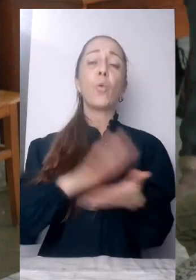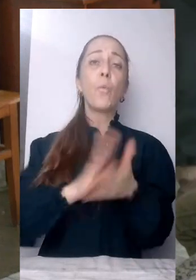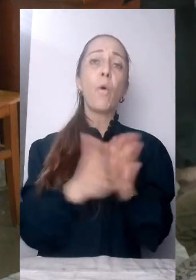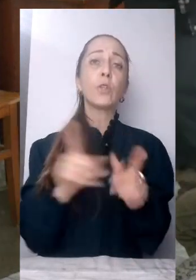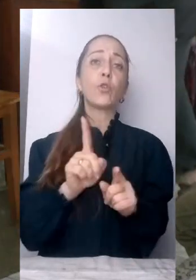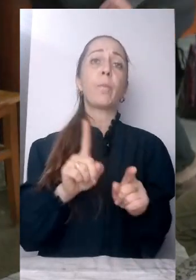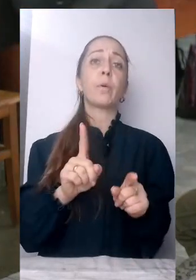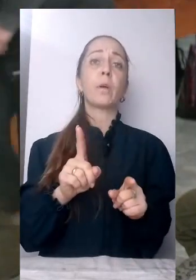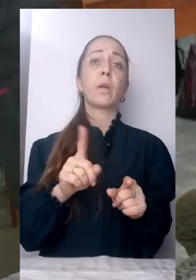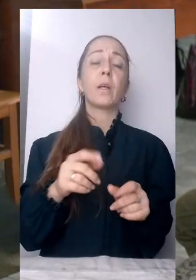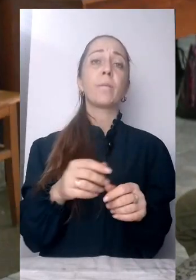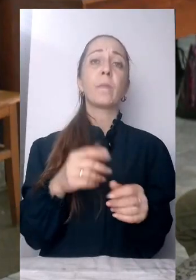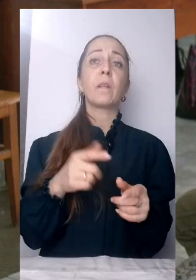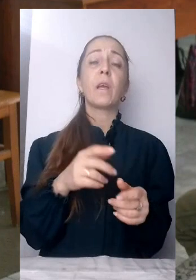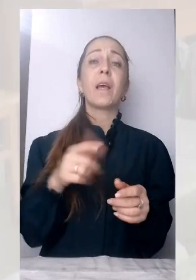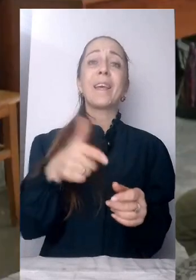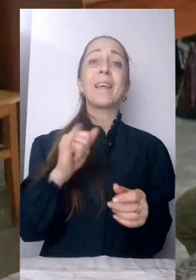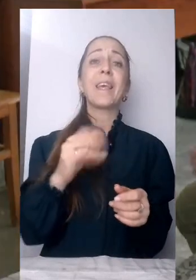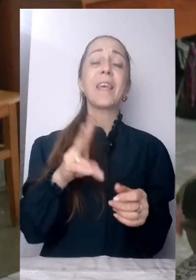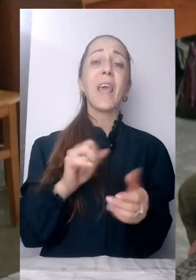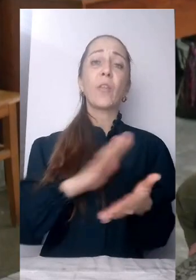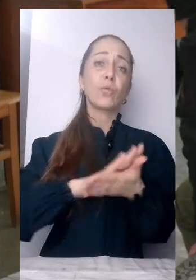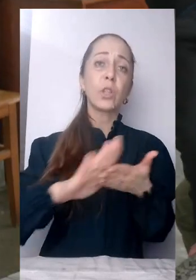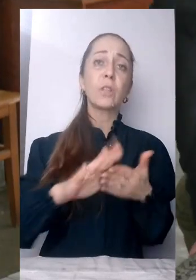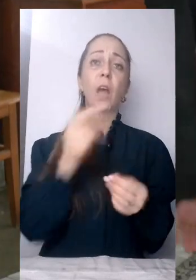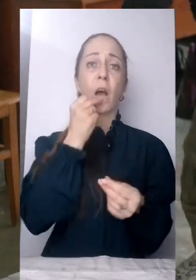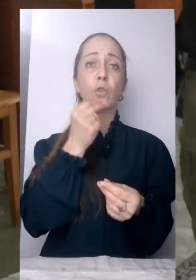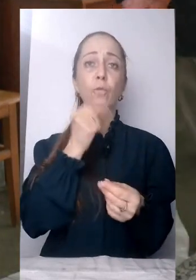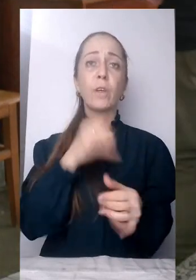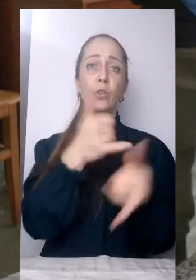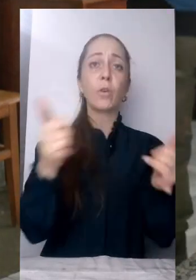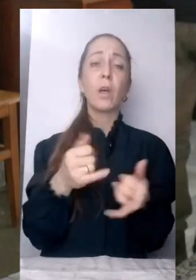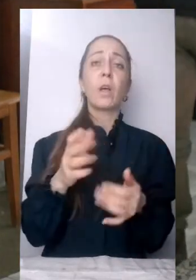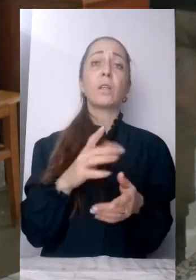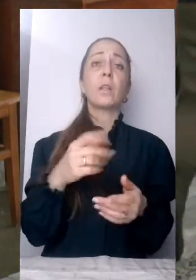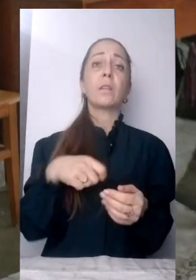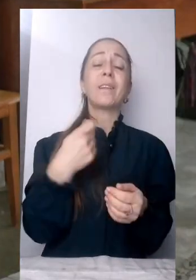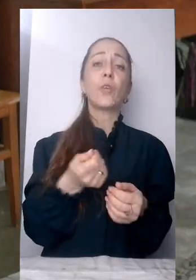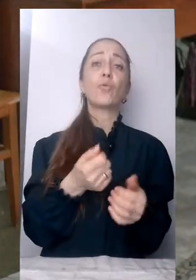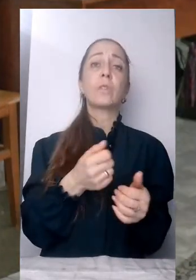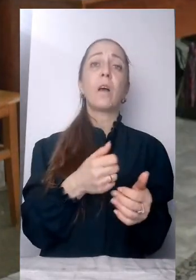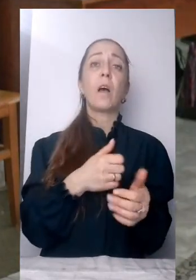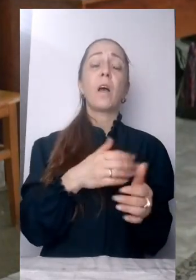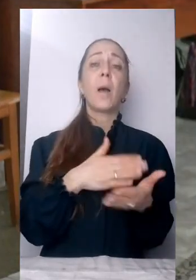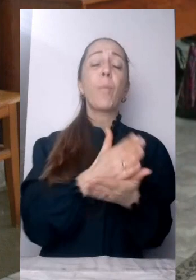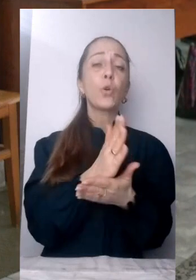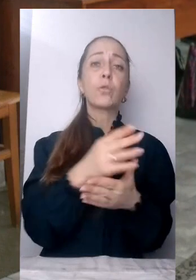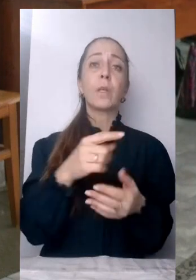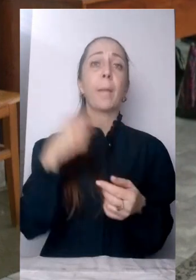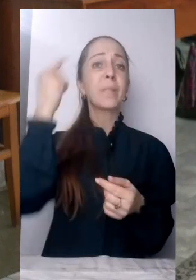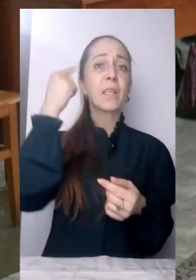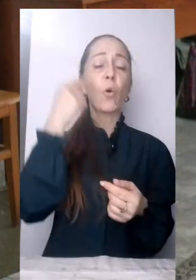гігієну, щоб похарчувати людей. Надаються послуги психологів, юридичні консультації,